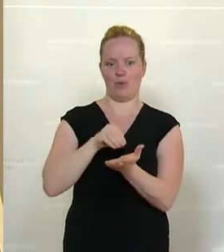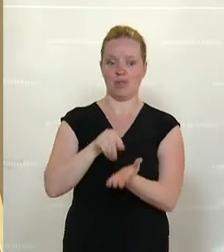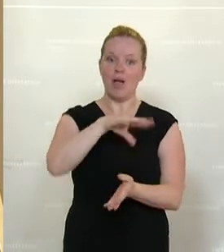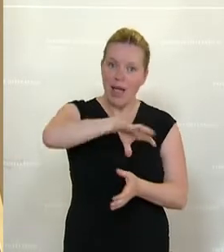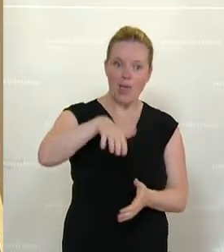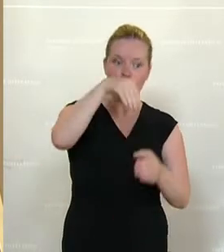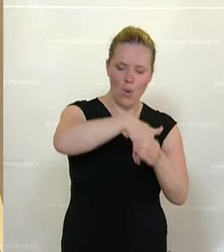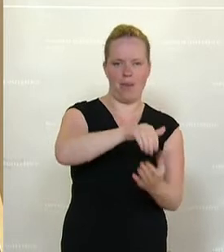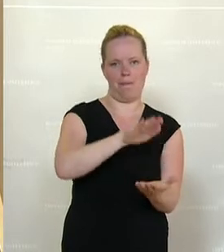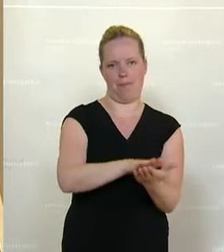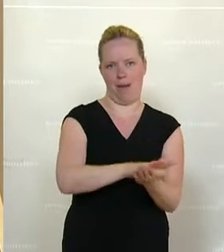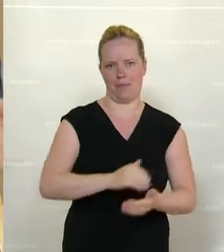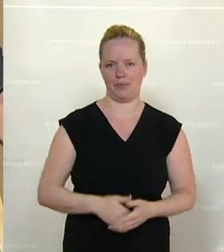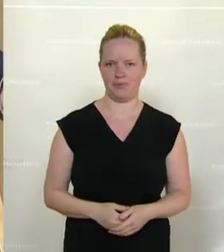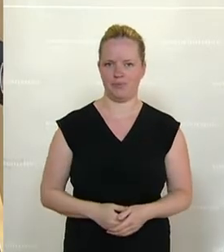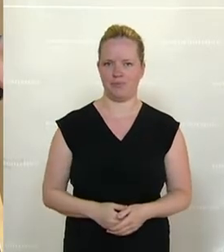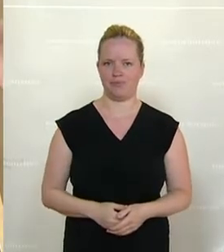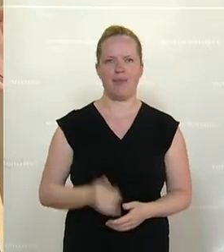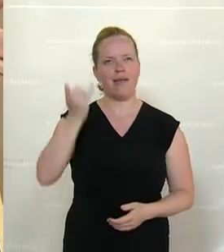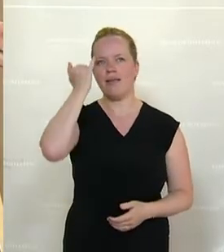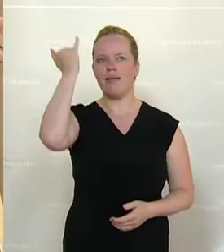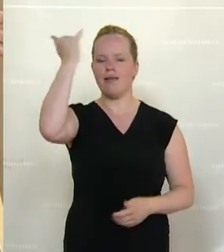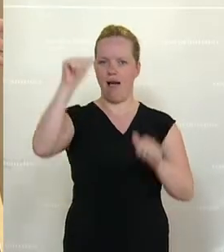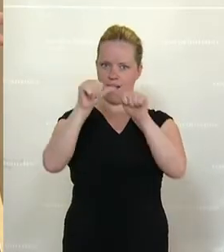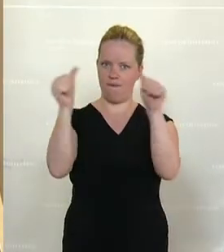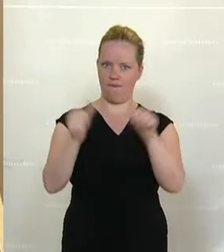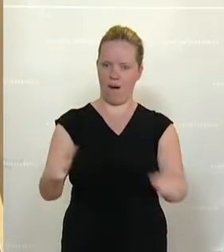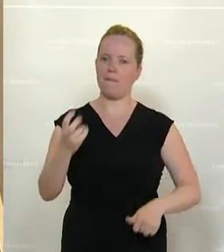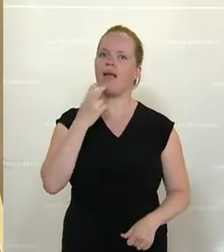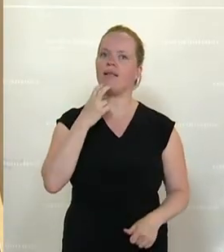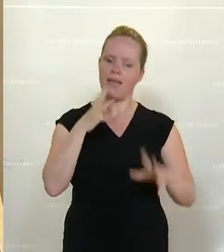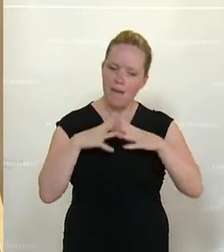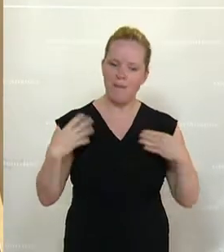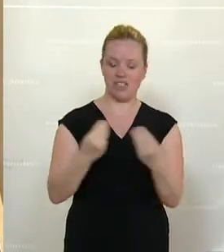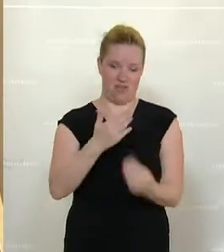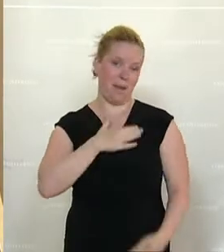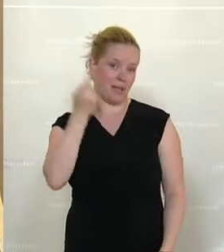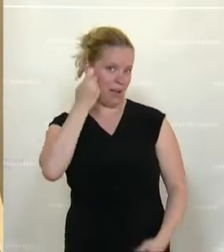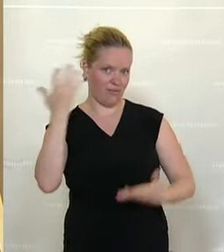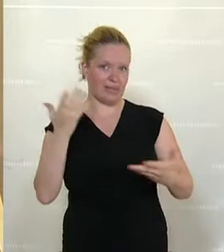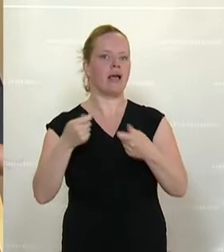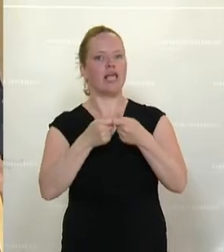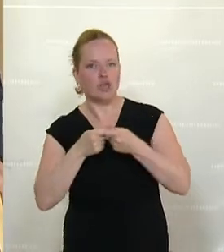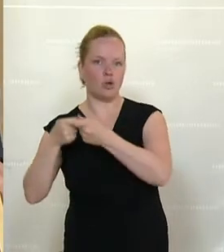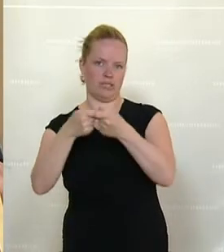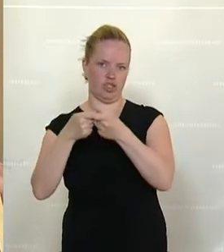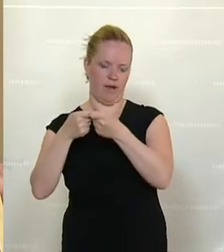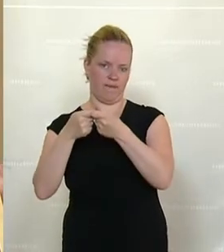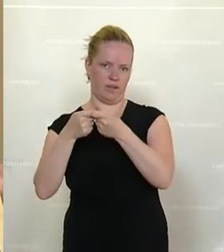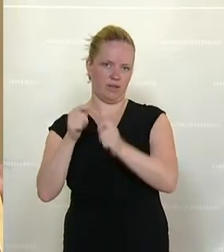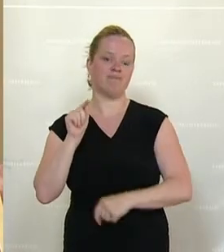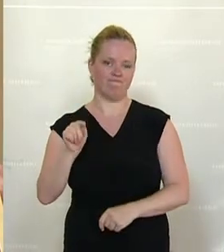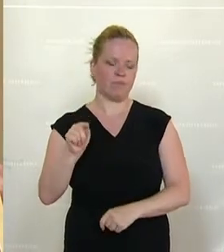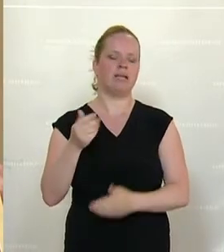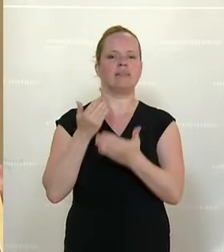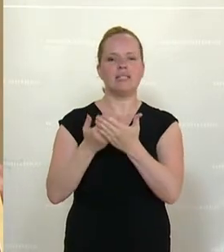bleibt. Und die ideale Form der Energiegemeinschaft ist meines Erachtens natürlich die Genossenschaft. Und hier